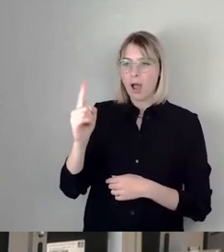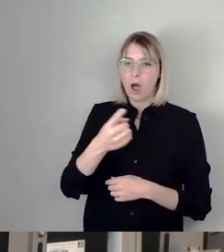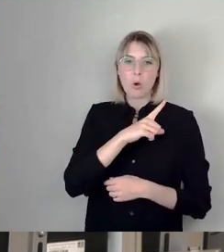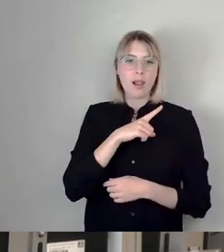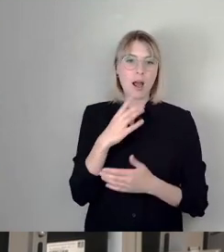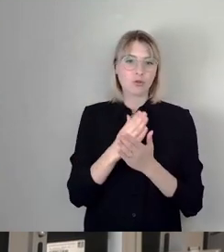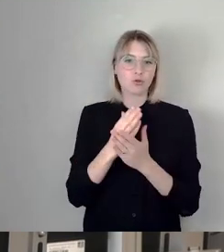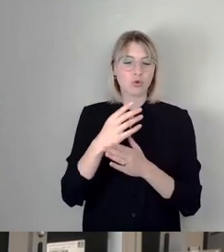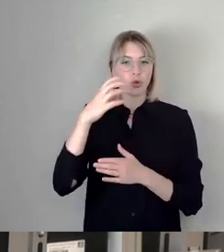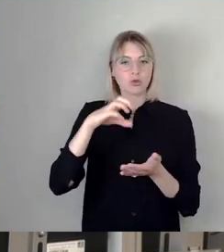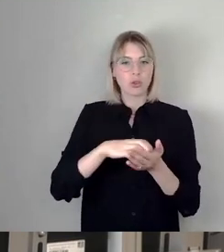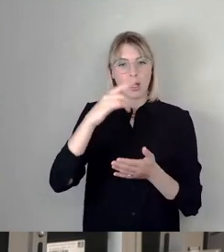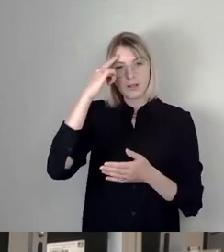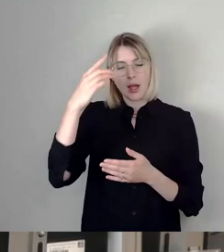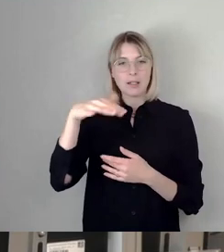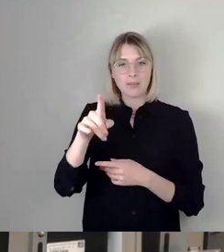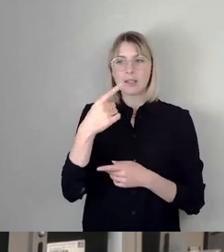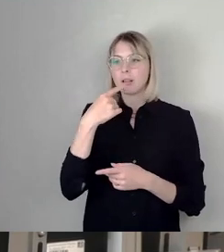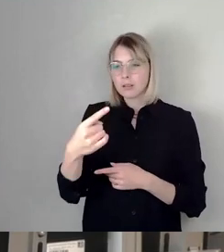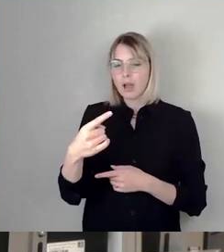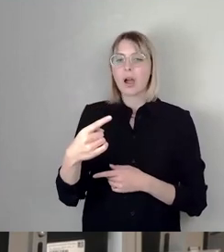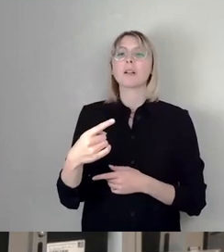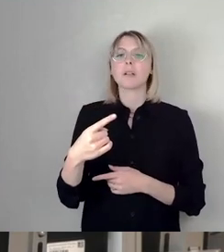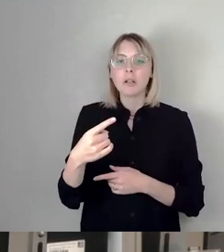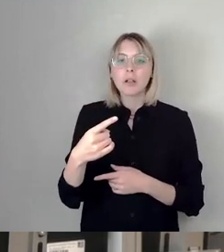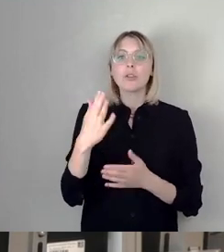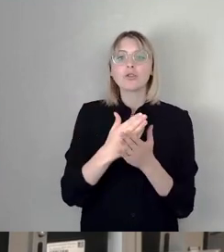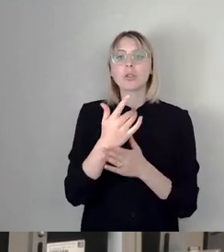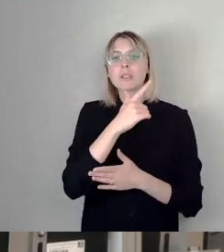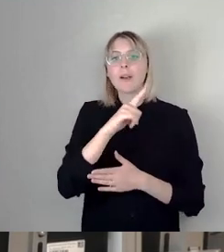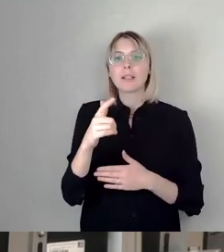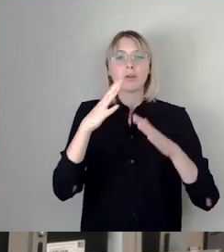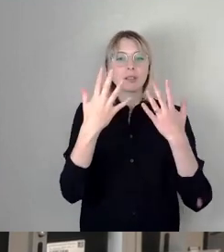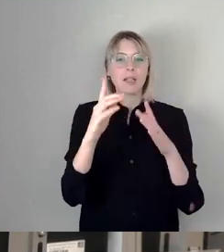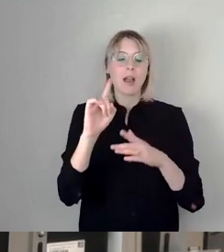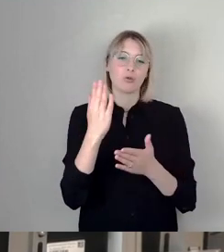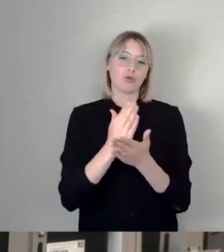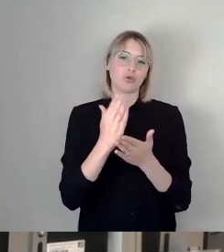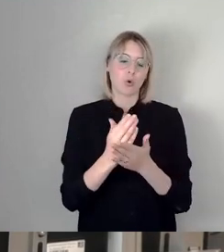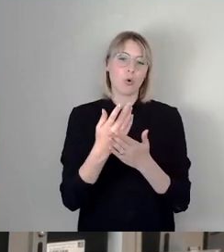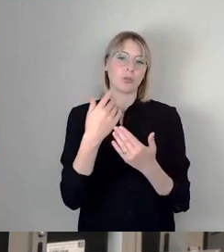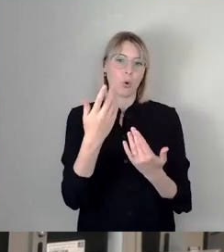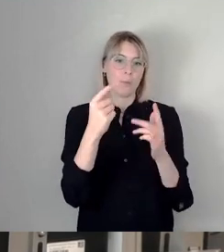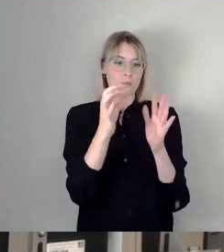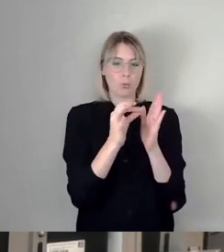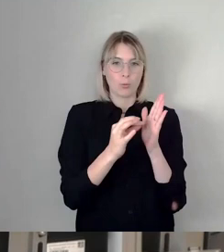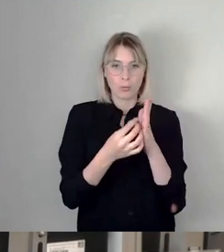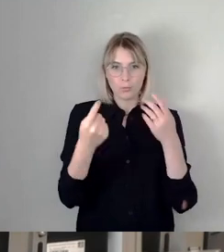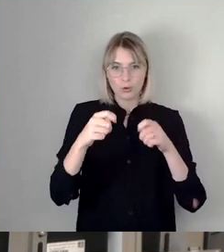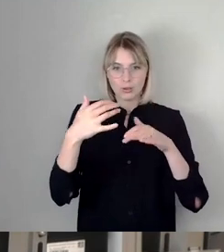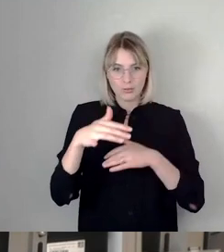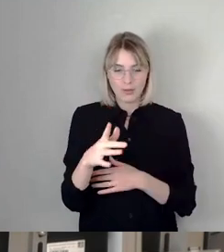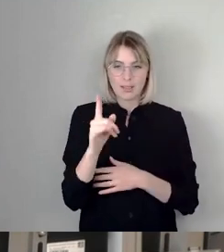und sagt, dass auch schon 2010 Dinge beschlossen worden sind. Und ich glaube da an diesem Beispiel merken wir uns gut,